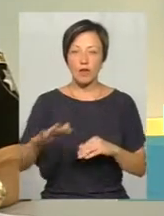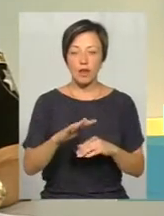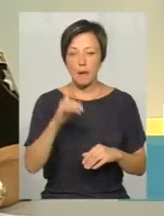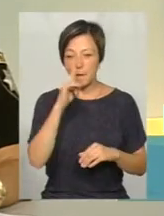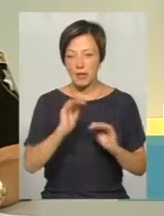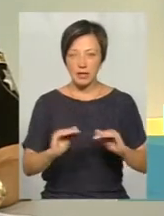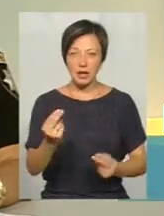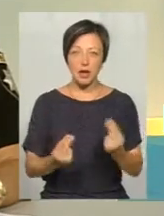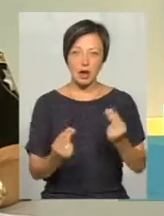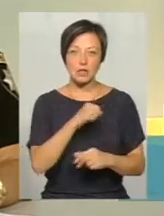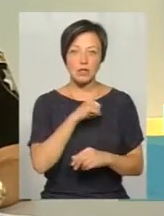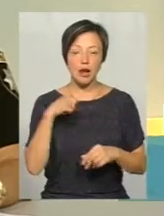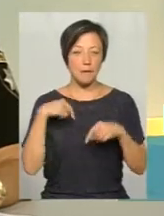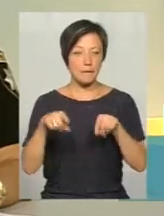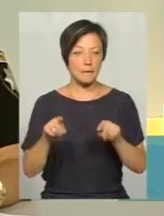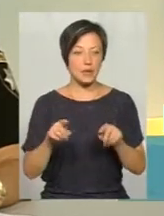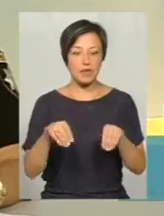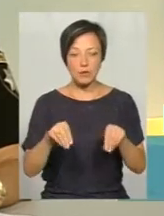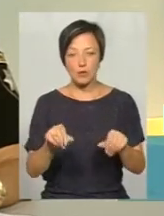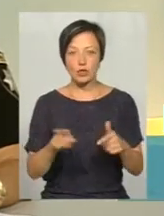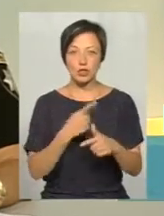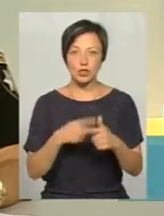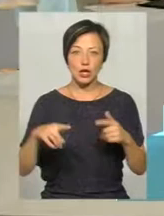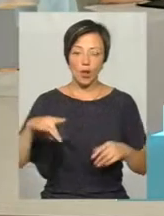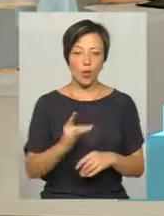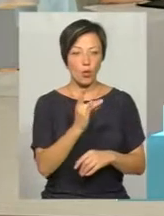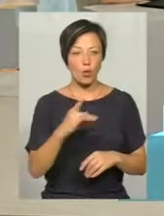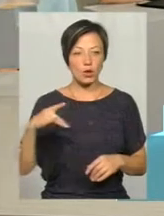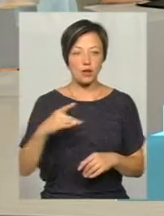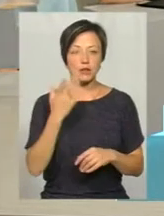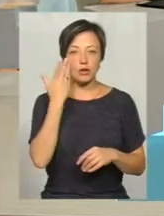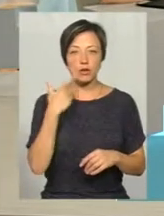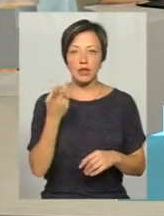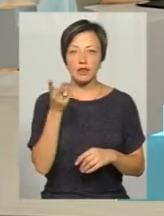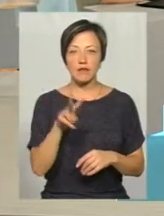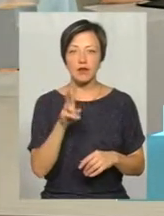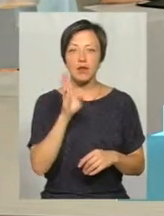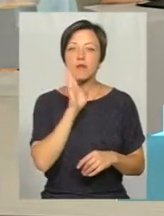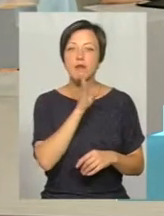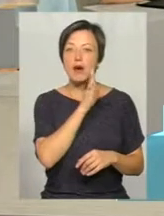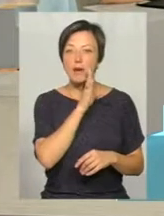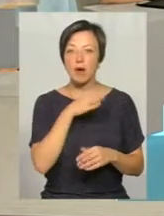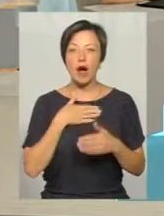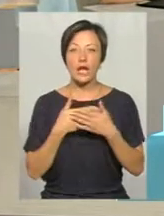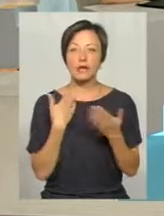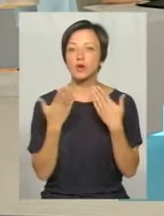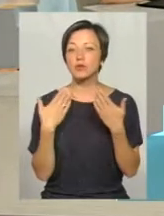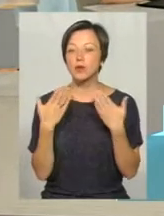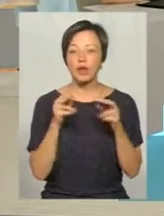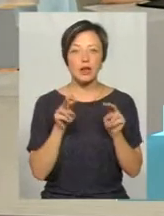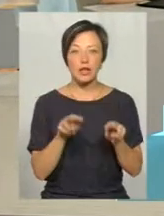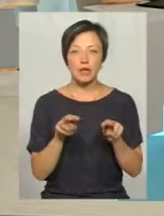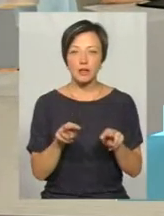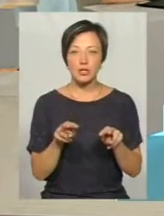діти, які граються самі собі в пісочниці чи десь на гойдалці, в той час, як дві мами активно собі спілкуються, не